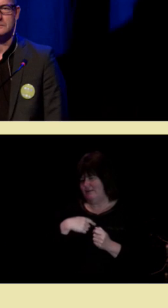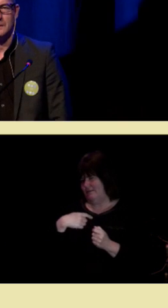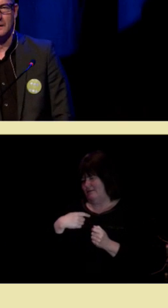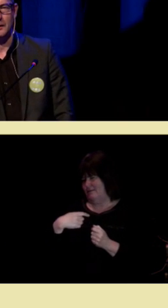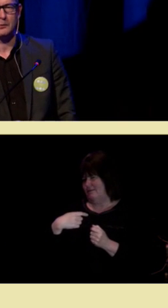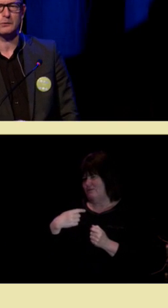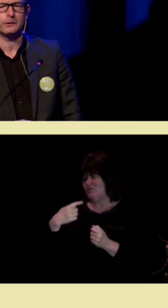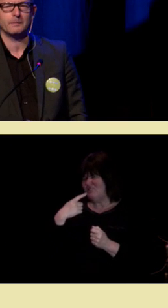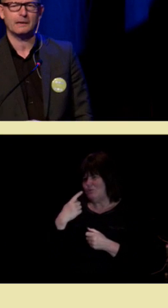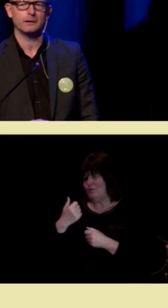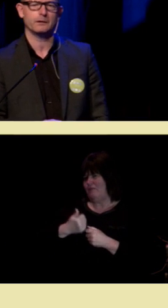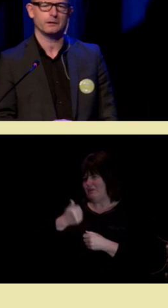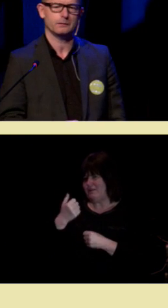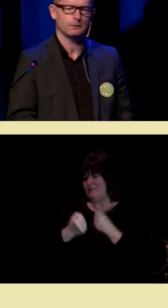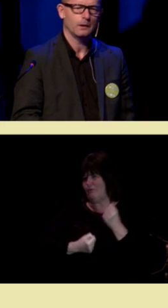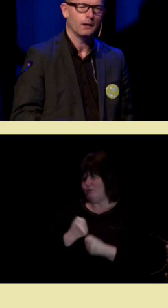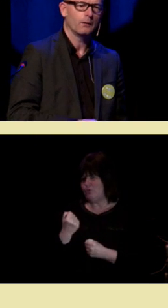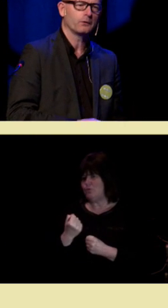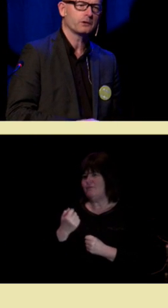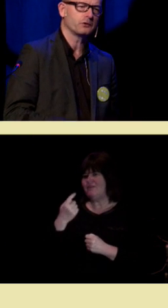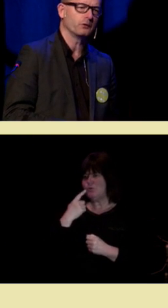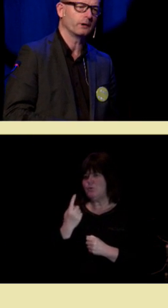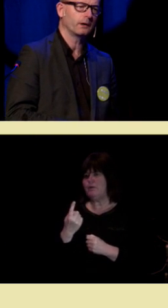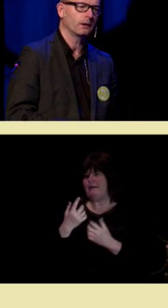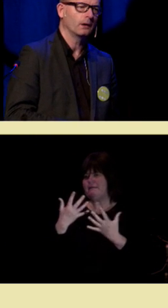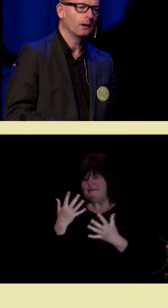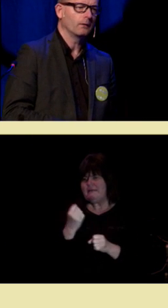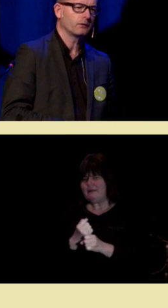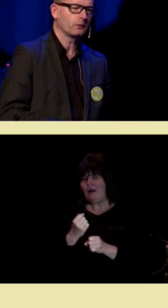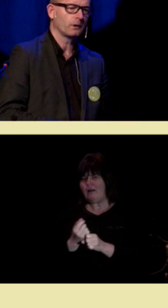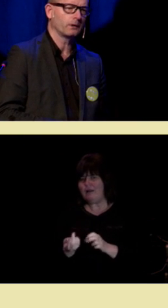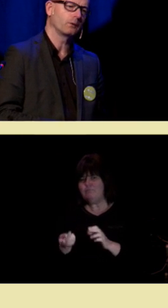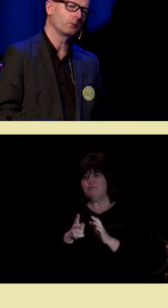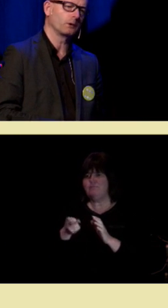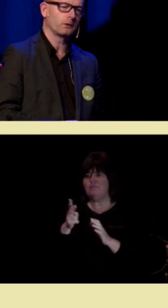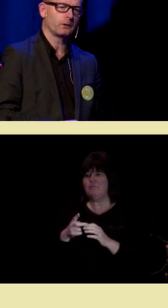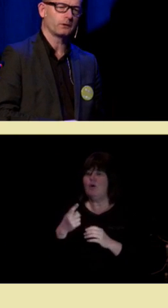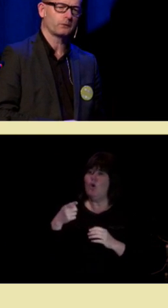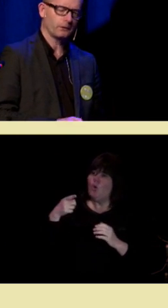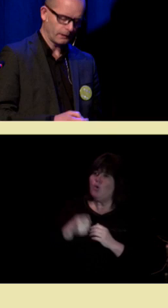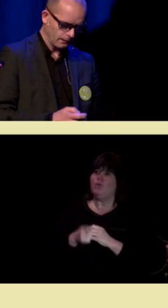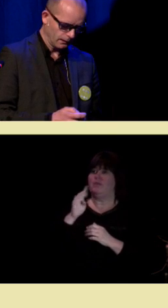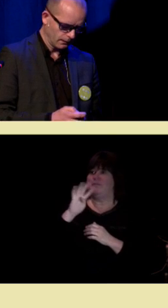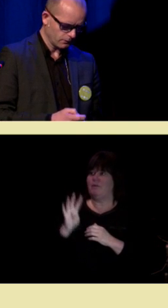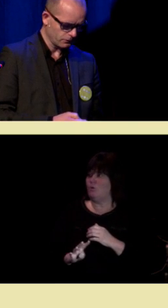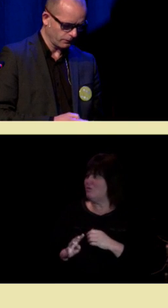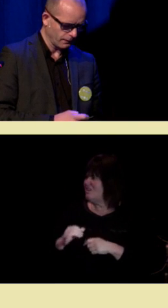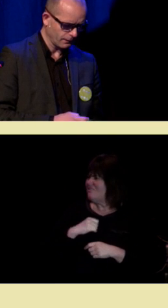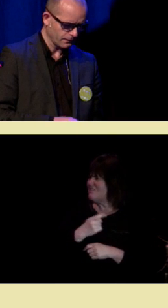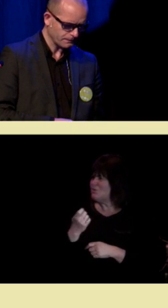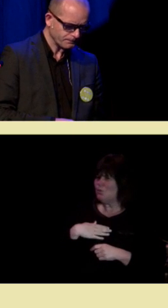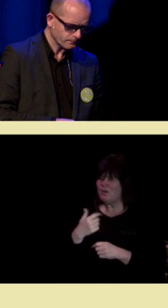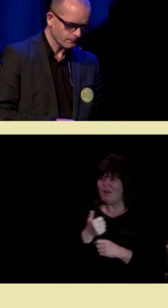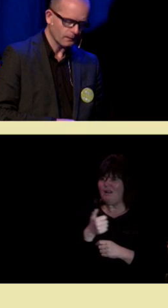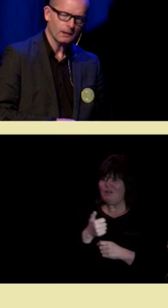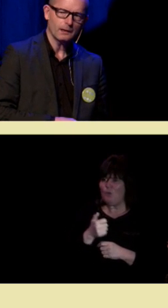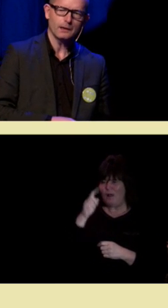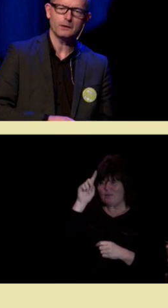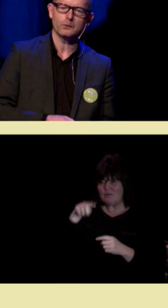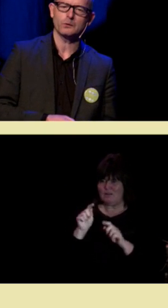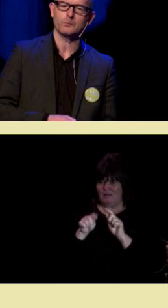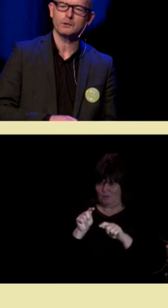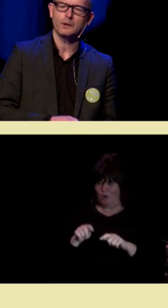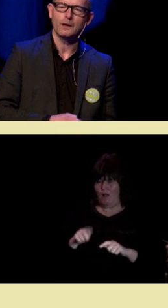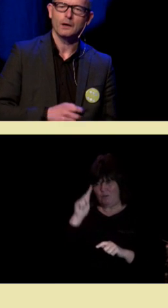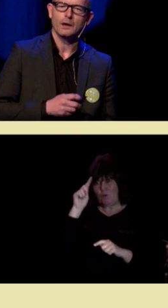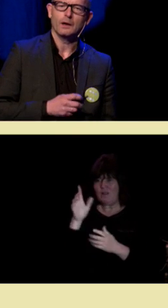dem. 100 milliarder. Og da skjønner dere, hvis noen har en lommekalkulator og kan regne litt her, så skjønner dere at denne lille